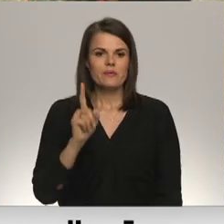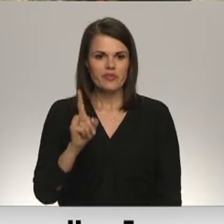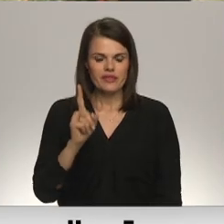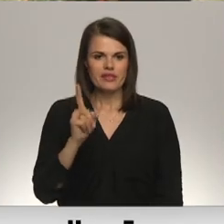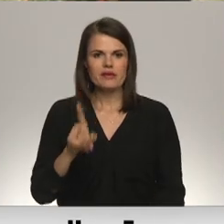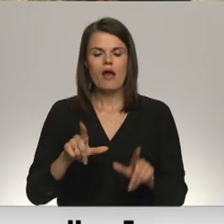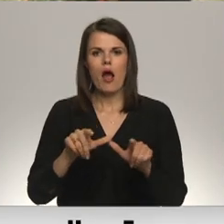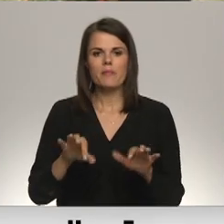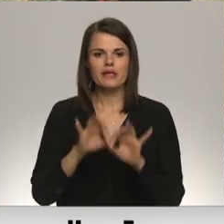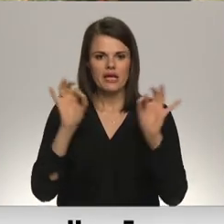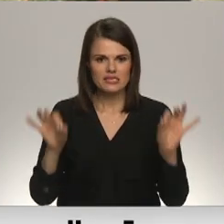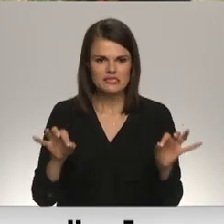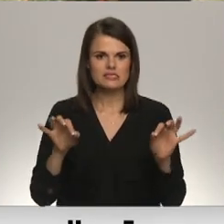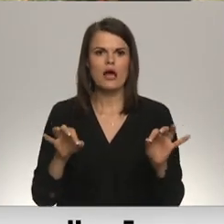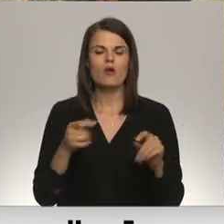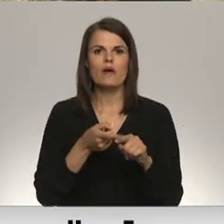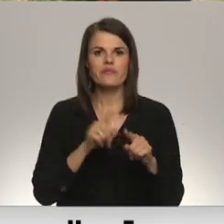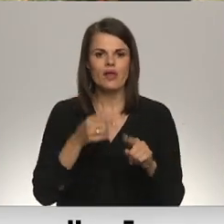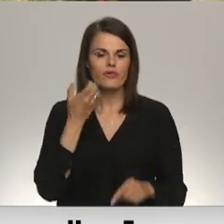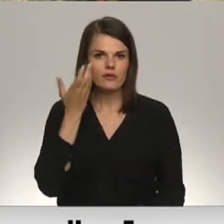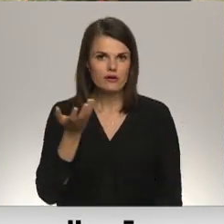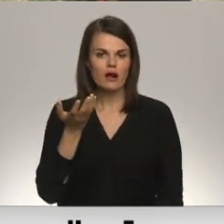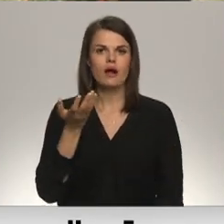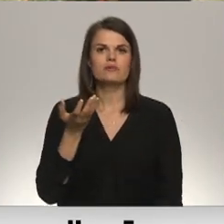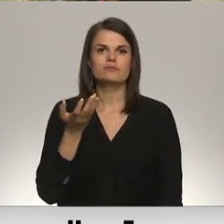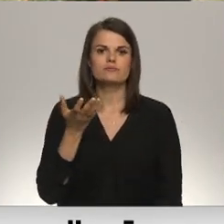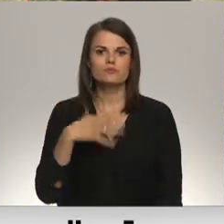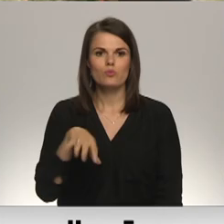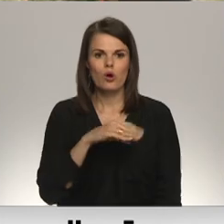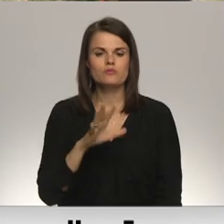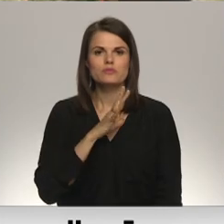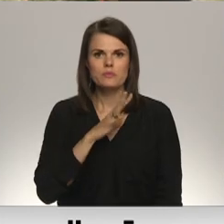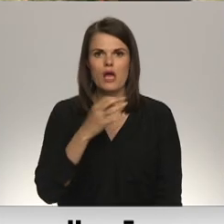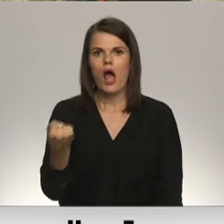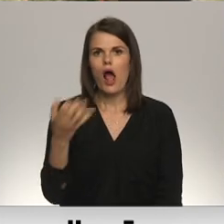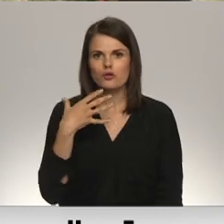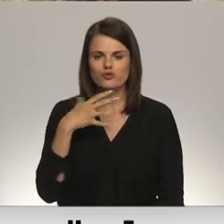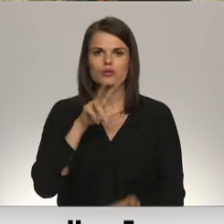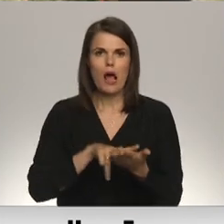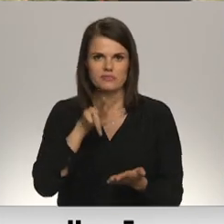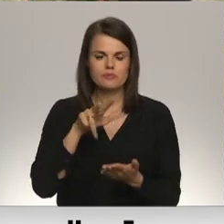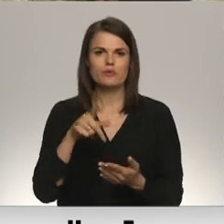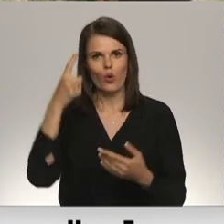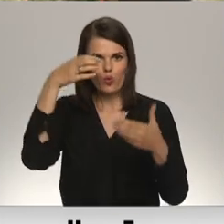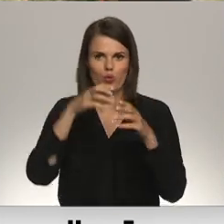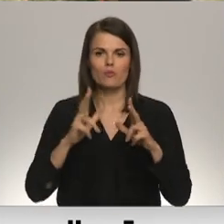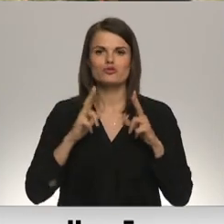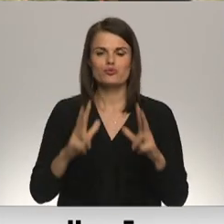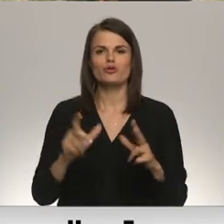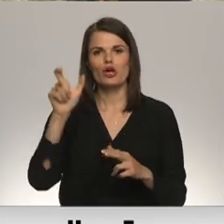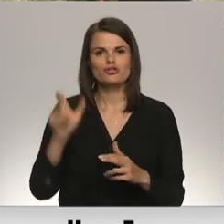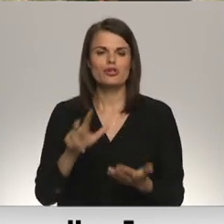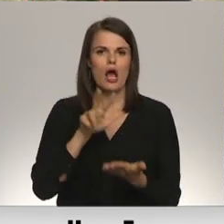aprīļa sākumā, tad, kad mums tika atsūtīts, domas priekšēdētāji